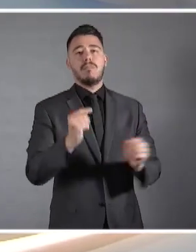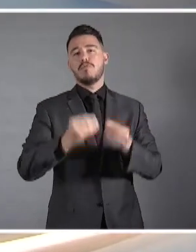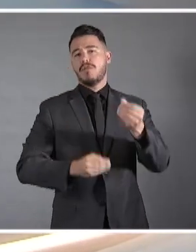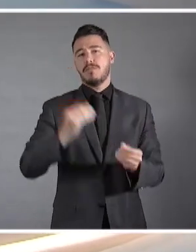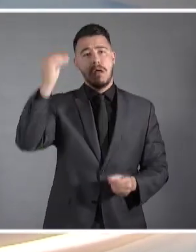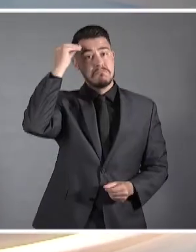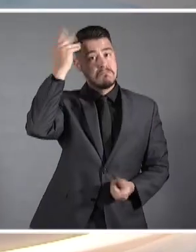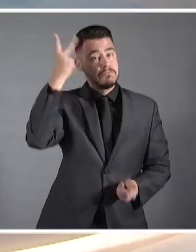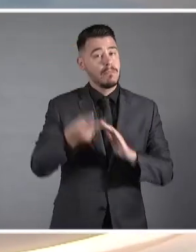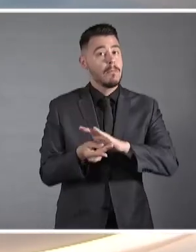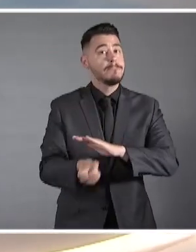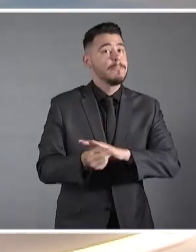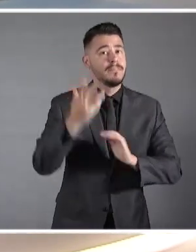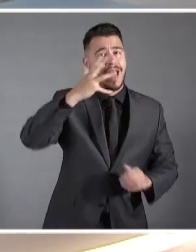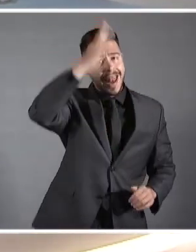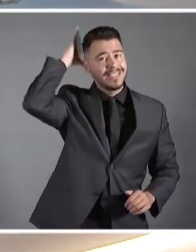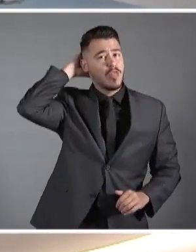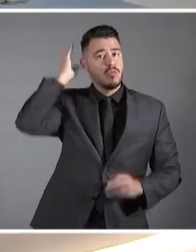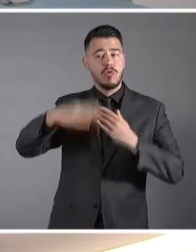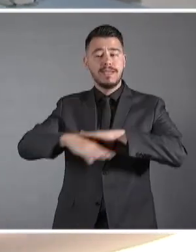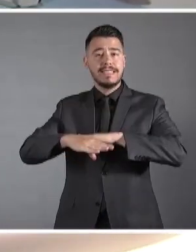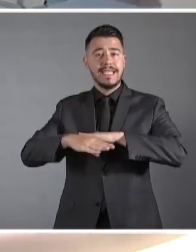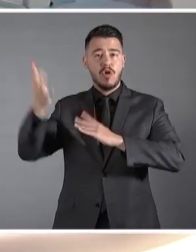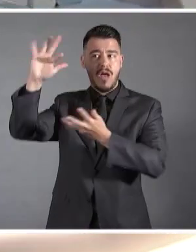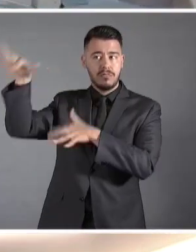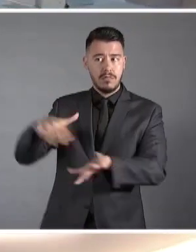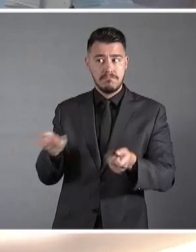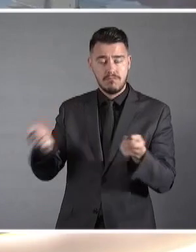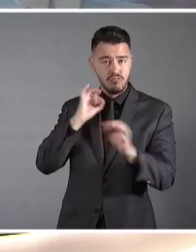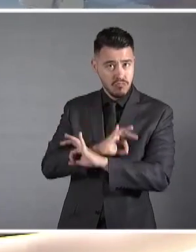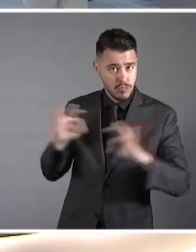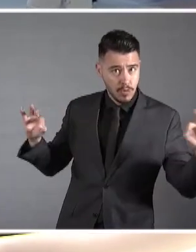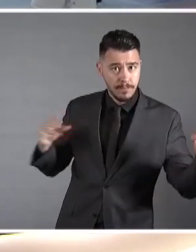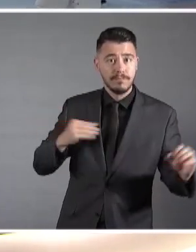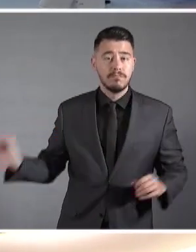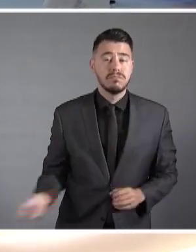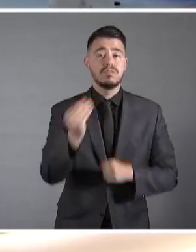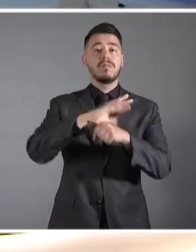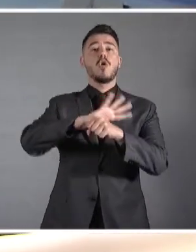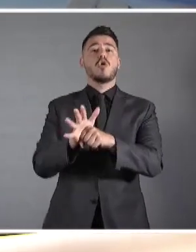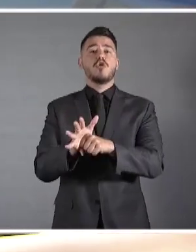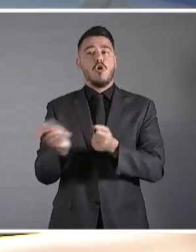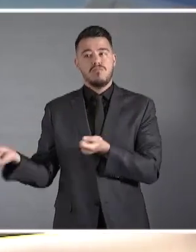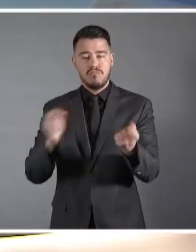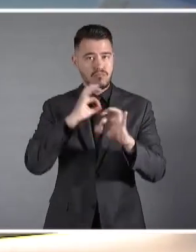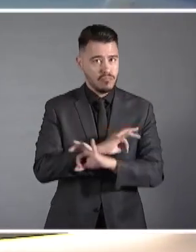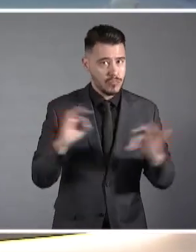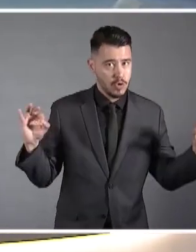κρίση, στον Εύρο, πανδημία, φυσικές καταστροφές, επιθετικότητα των γειτόνων,